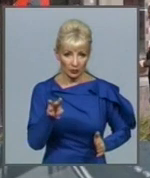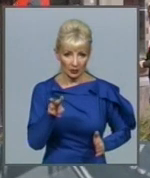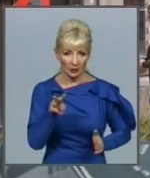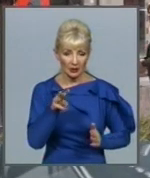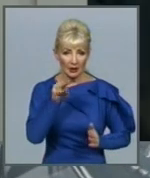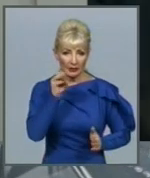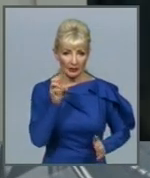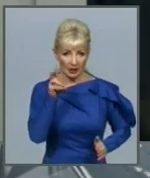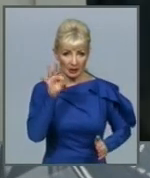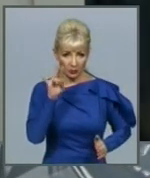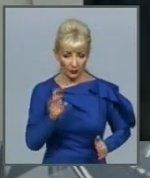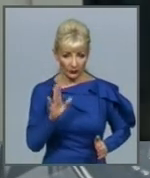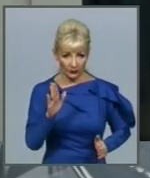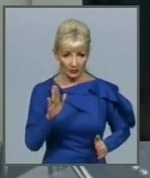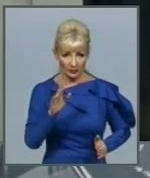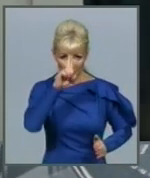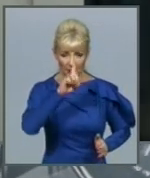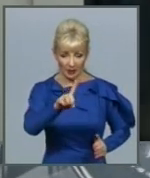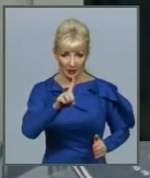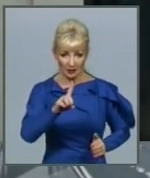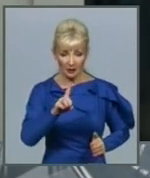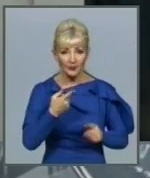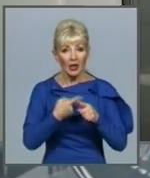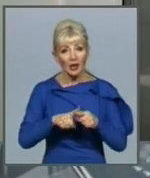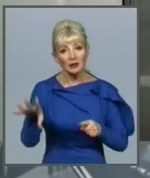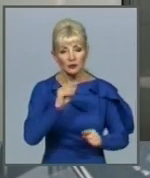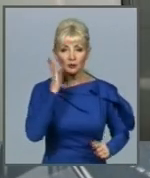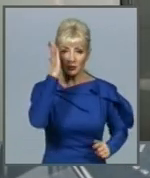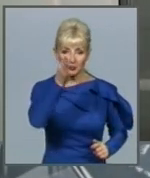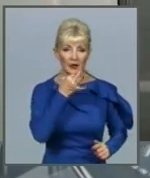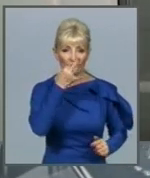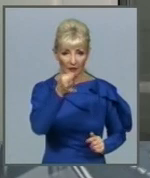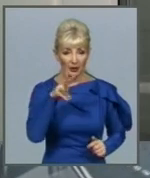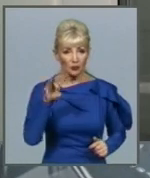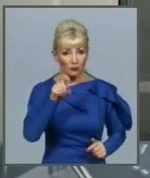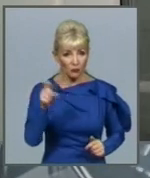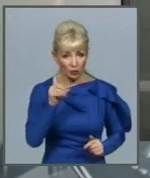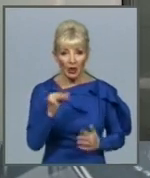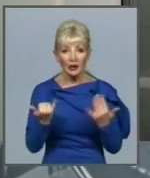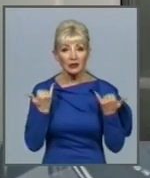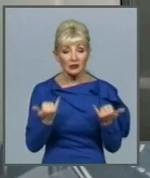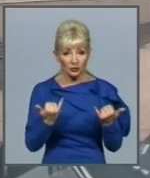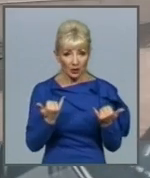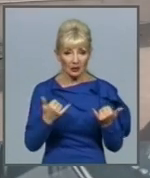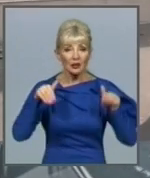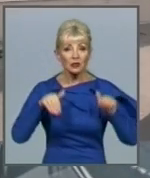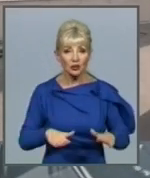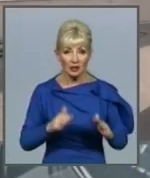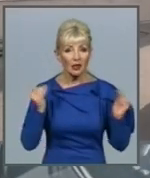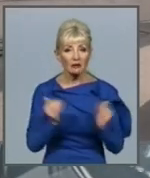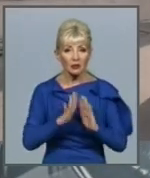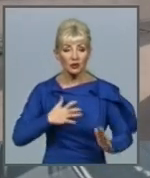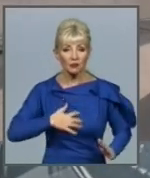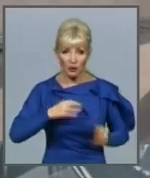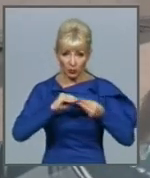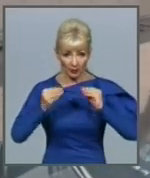місяць. Але це все в перспективі, зазначають у МОЗ. І наразі зараз вирішують не менш актуальну проблему, а